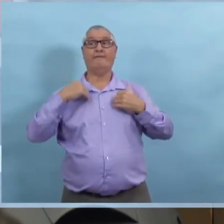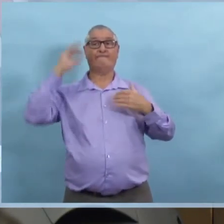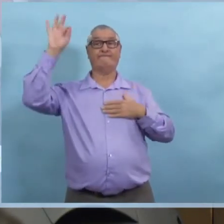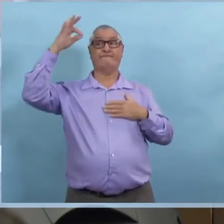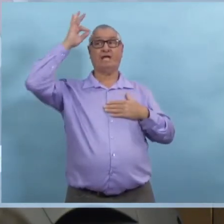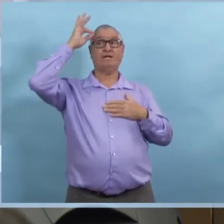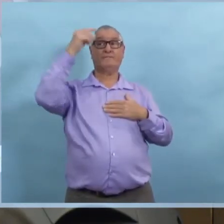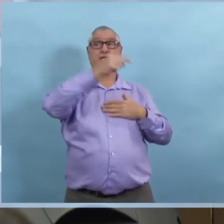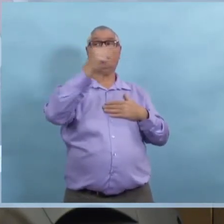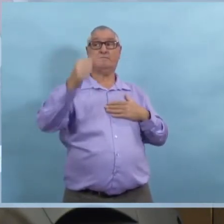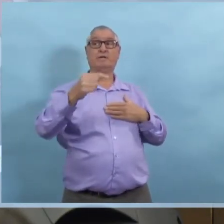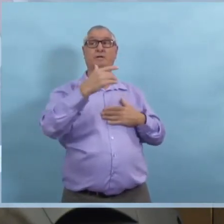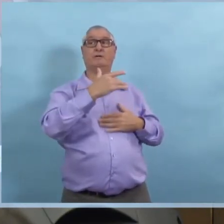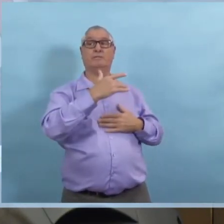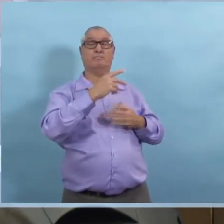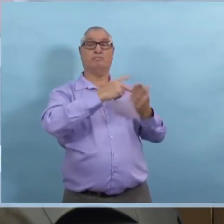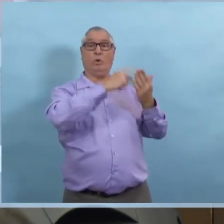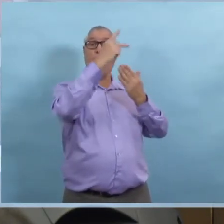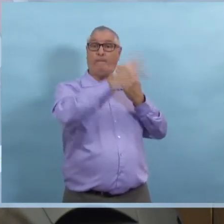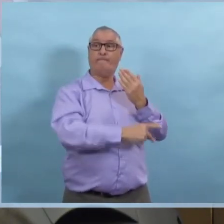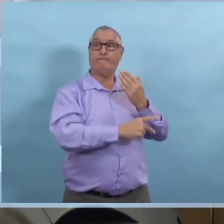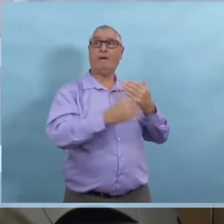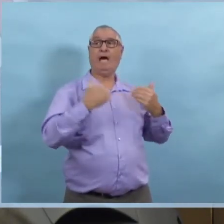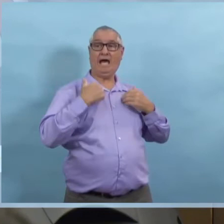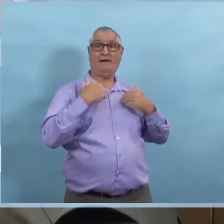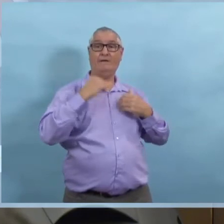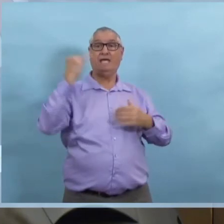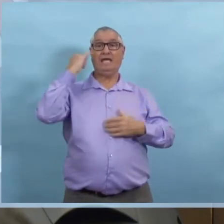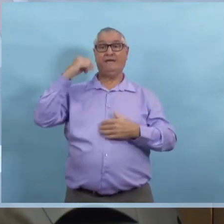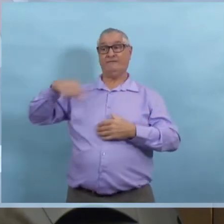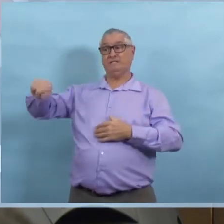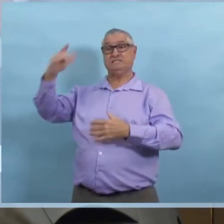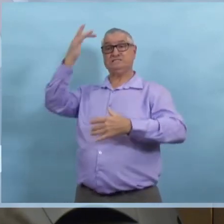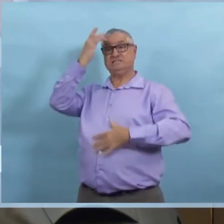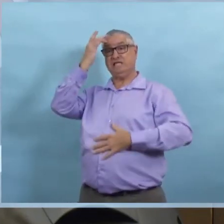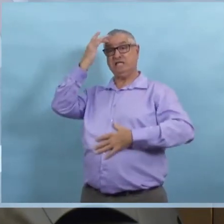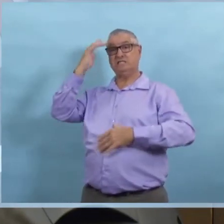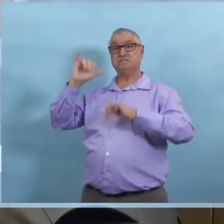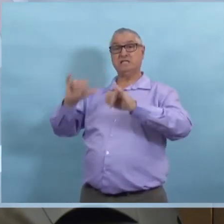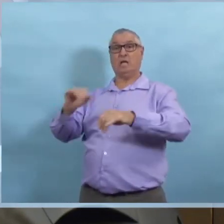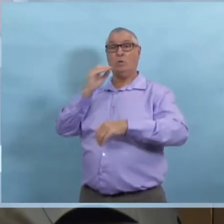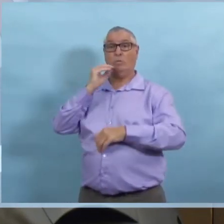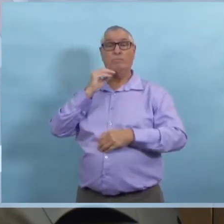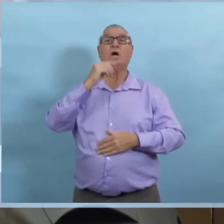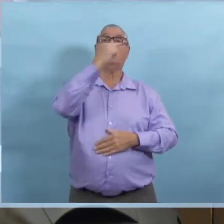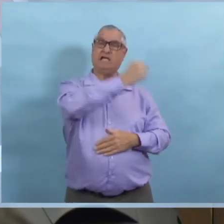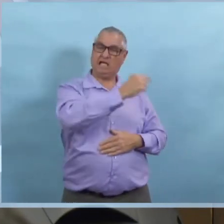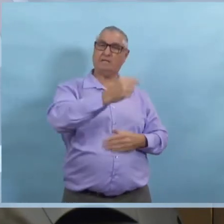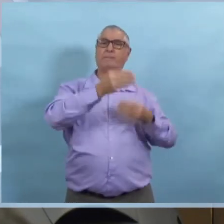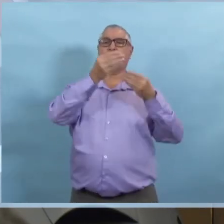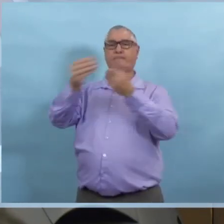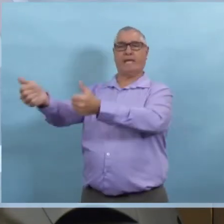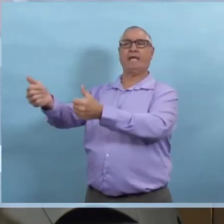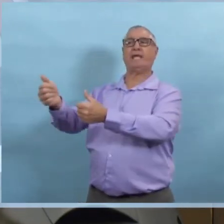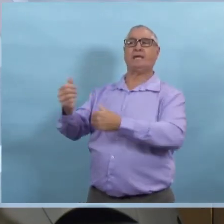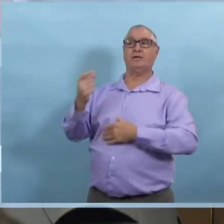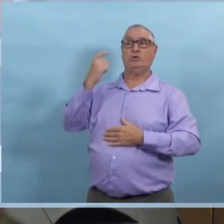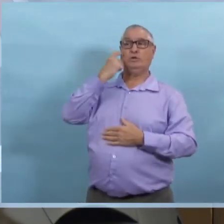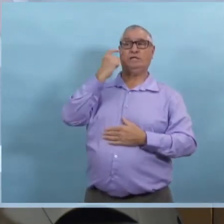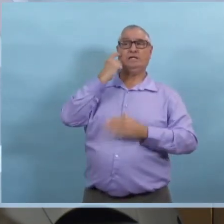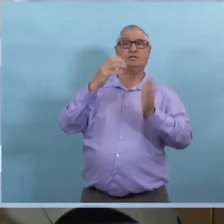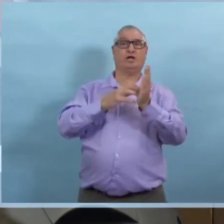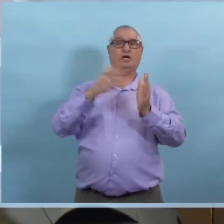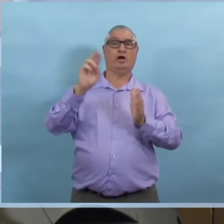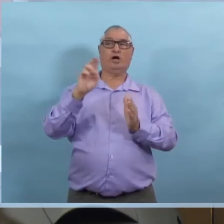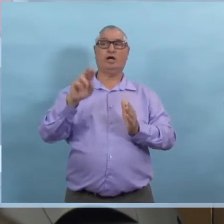et nous avons vraiment fait beaucoup d'efforts pour essayer d'obtenir davantage d'aide fédérale. Comme le docteur a dit, on a besoin